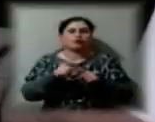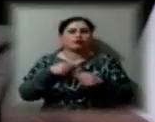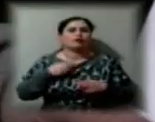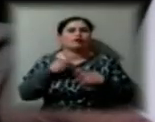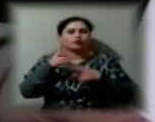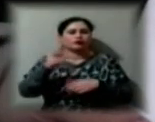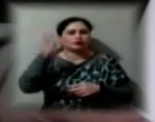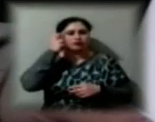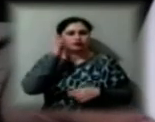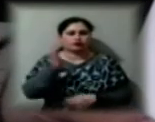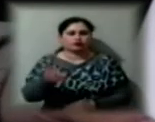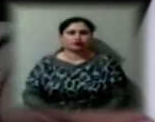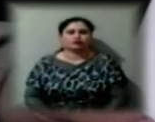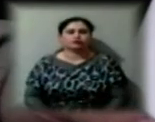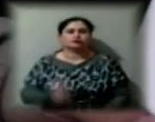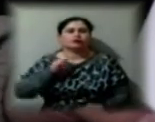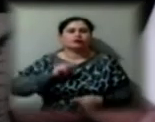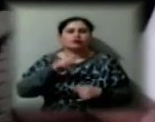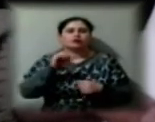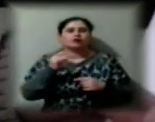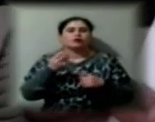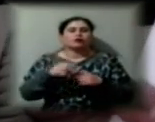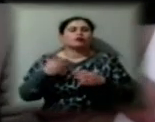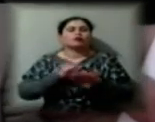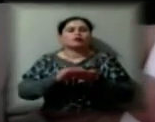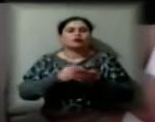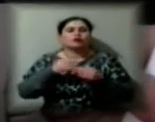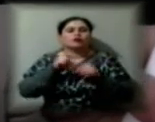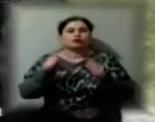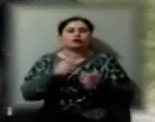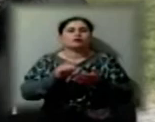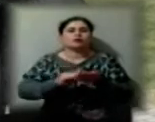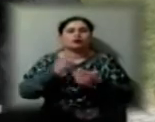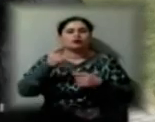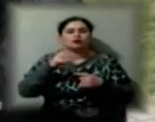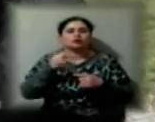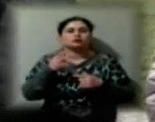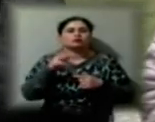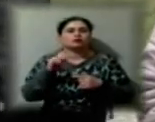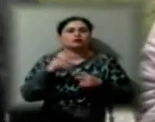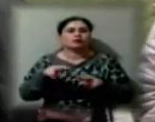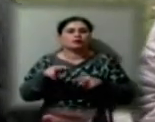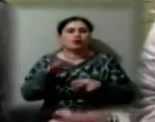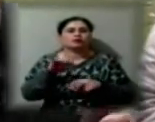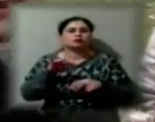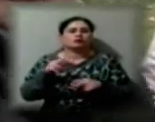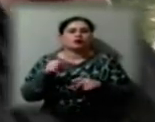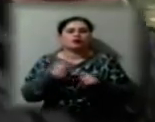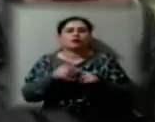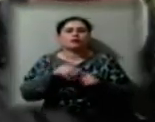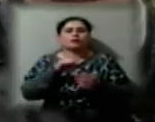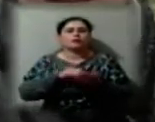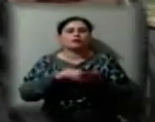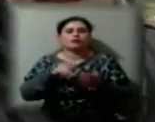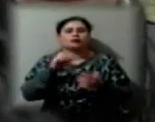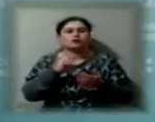Працівники телекомпанії підготували відкритого листа голові наглядової ради Світлані Остапі. Від дирекції ПАТНСТУ сьогоднішню